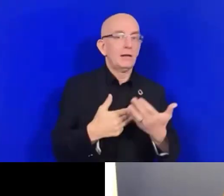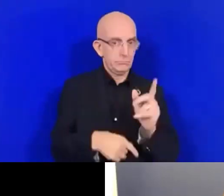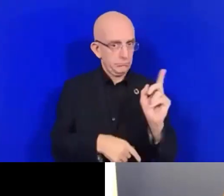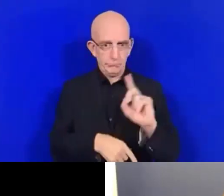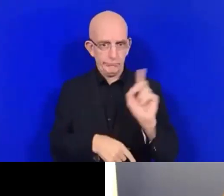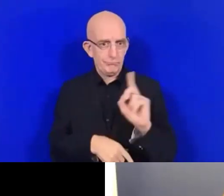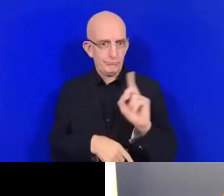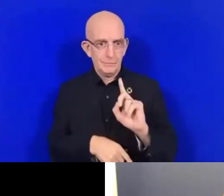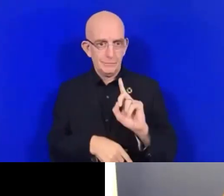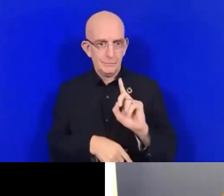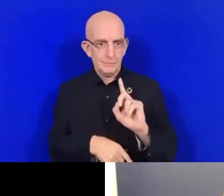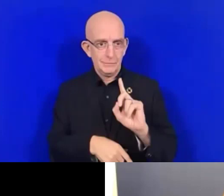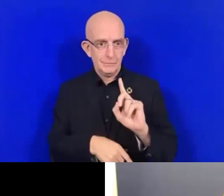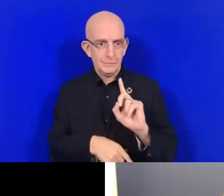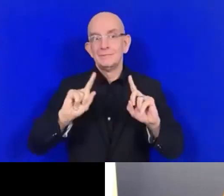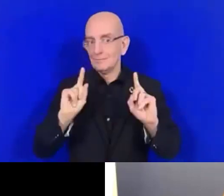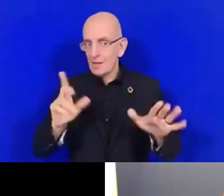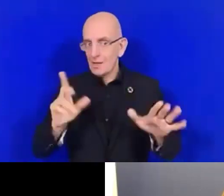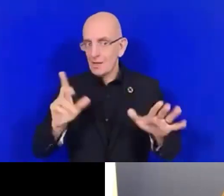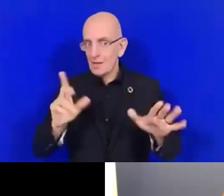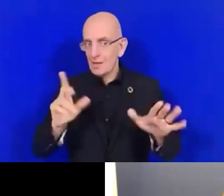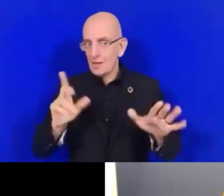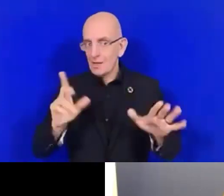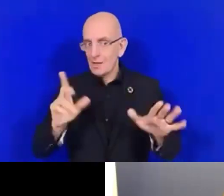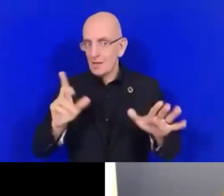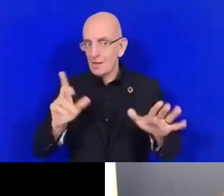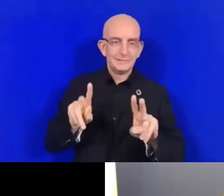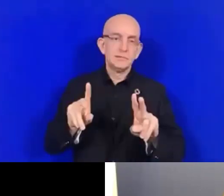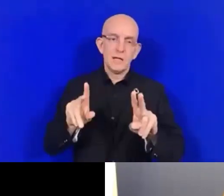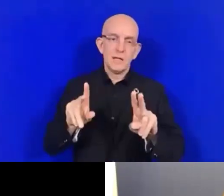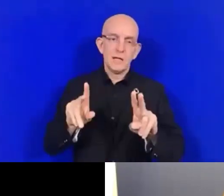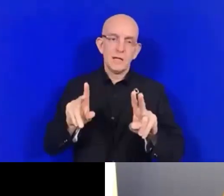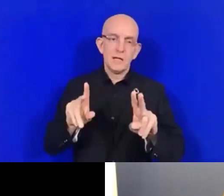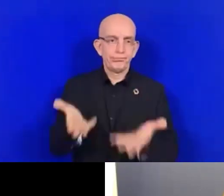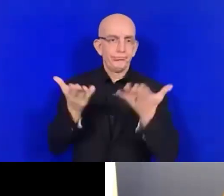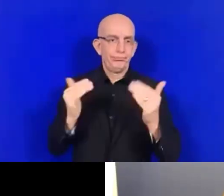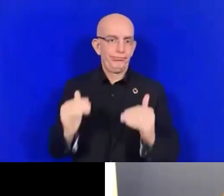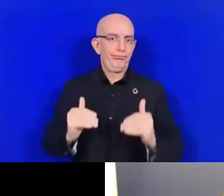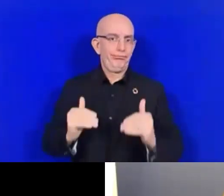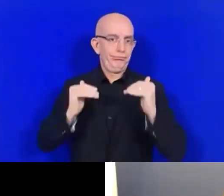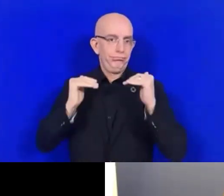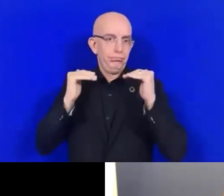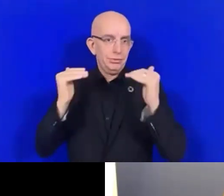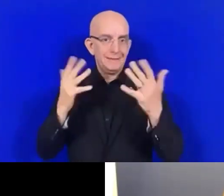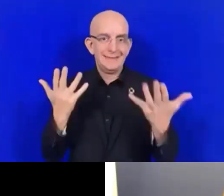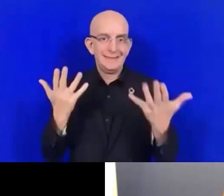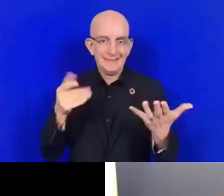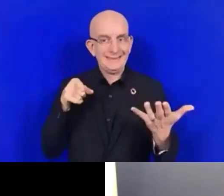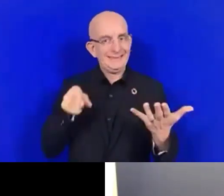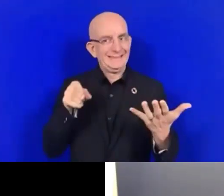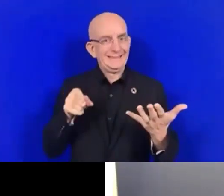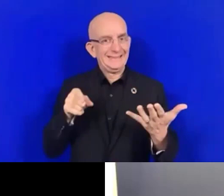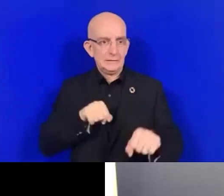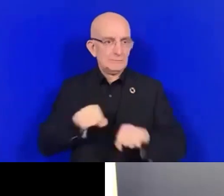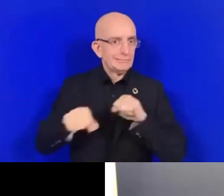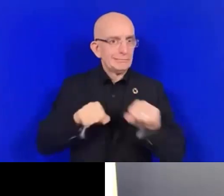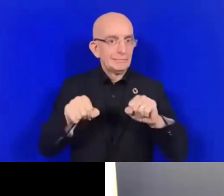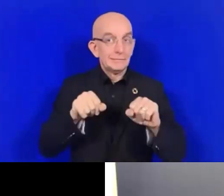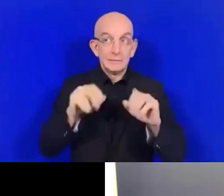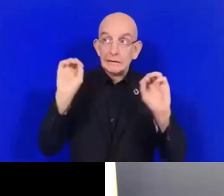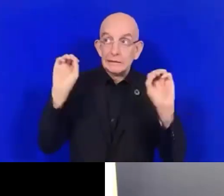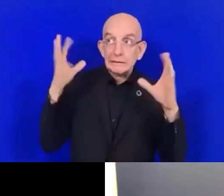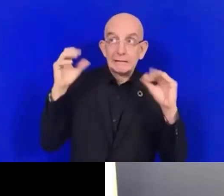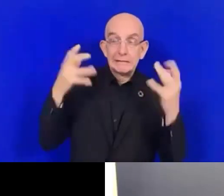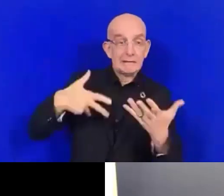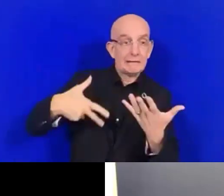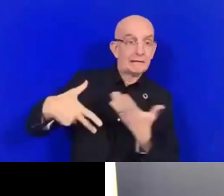et les crises liées au climat et aussi l'impact considérable que cela